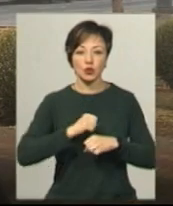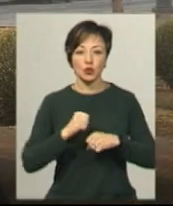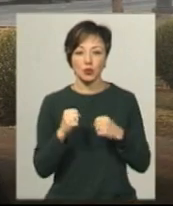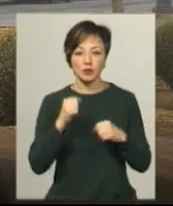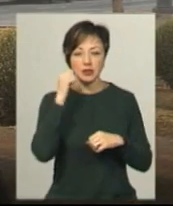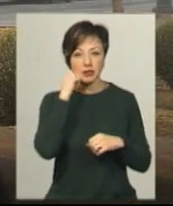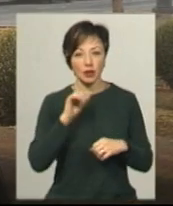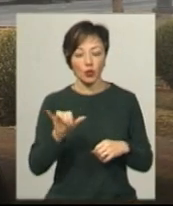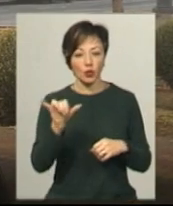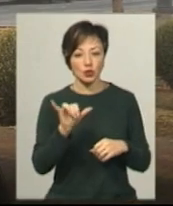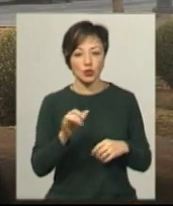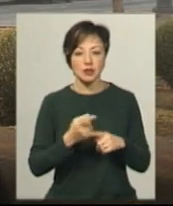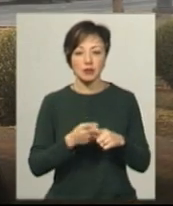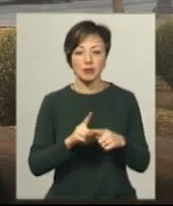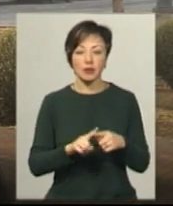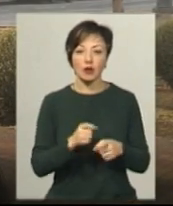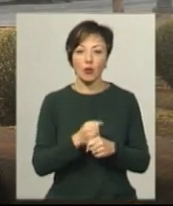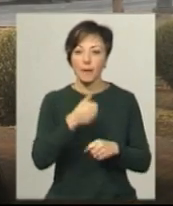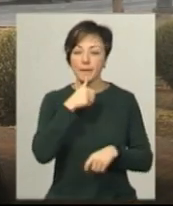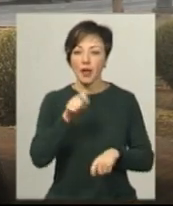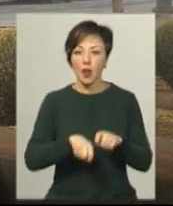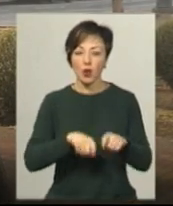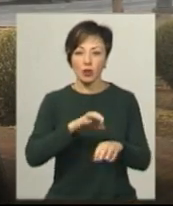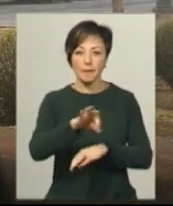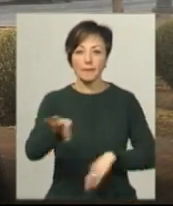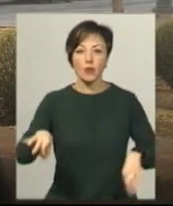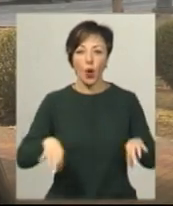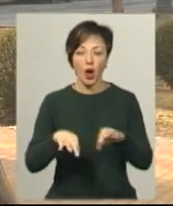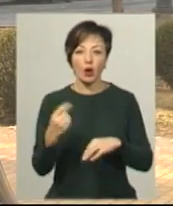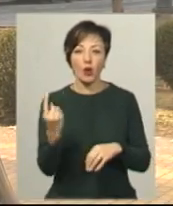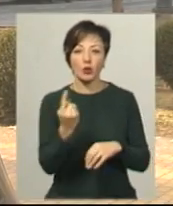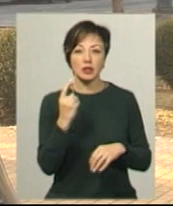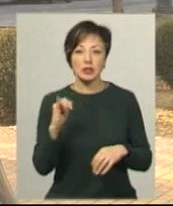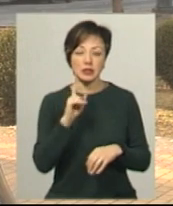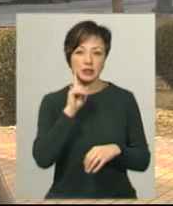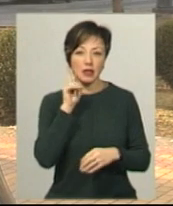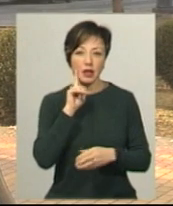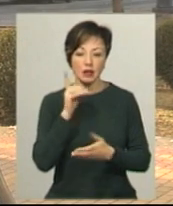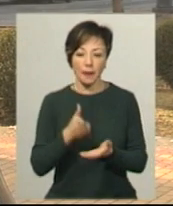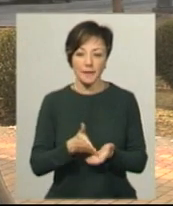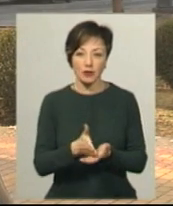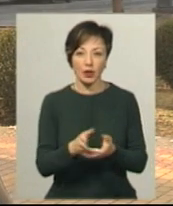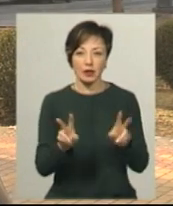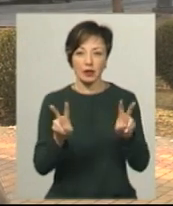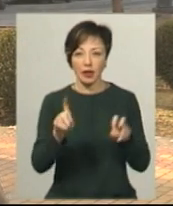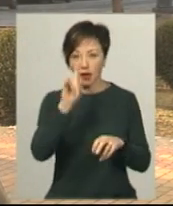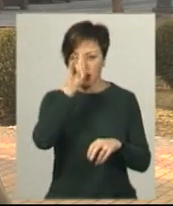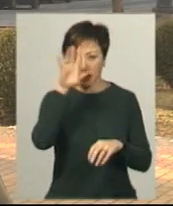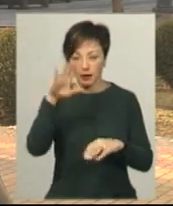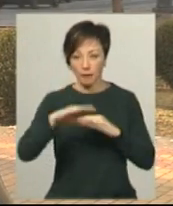Старої Ушиці ми робимо пілотний проєкт, один з зелених маршрутів, який буде називатися «Легенди